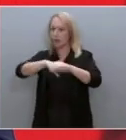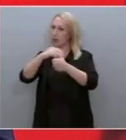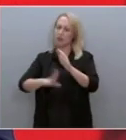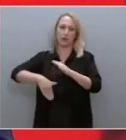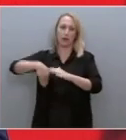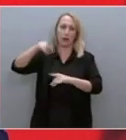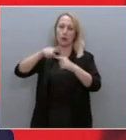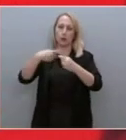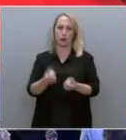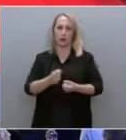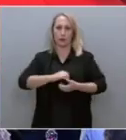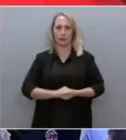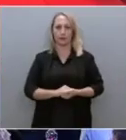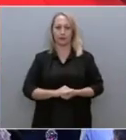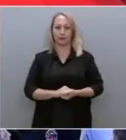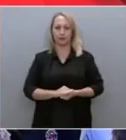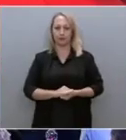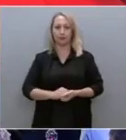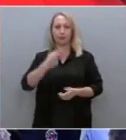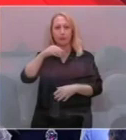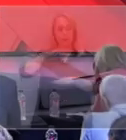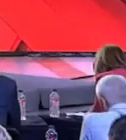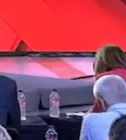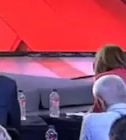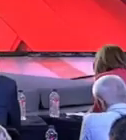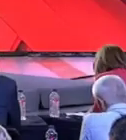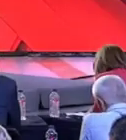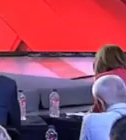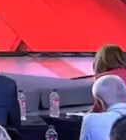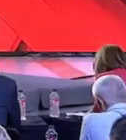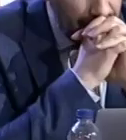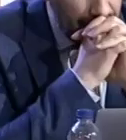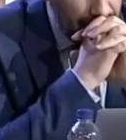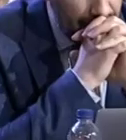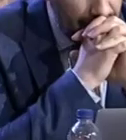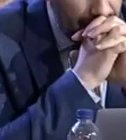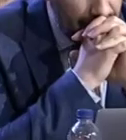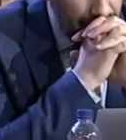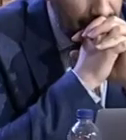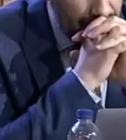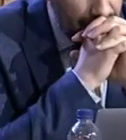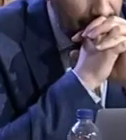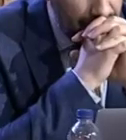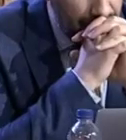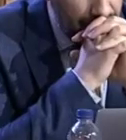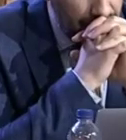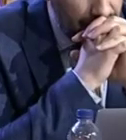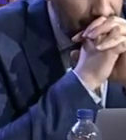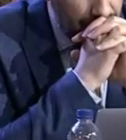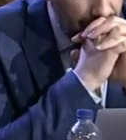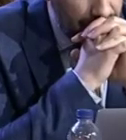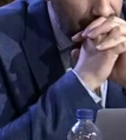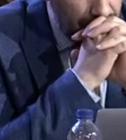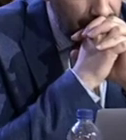αυτοί που τις κατέχουν. Οι ποινικές ευθύνες αφορούν και τον κύριο Μητσοτάκη, κύριε Πρόεδρε. Η